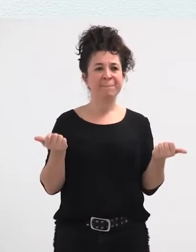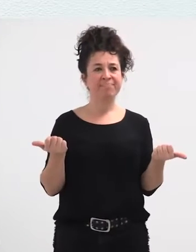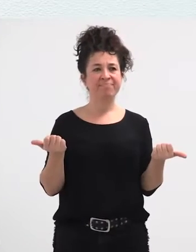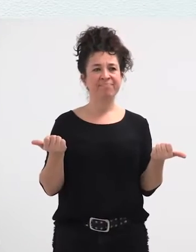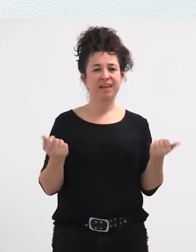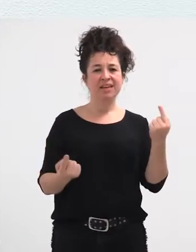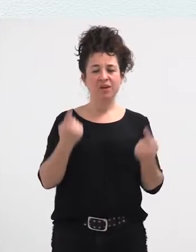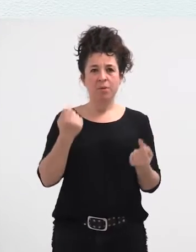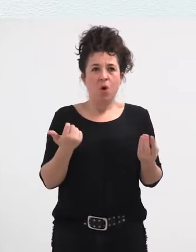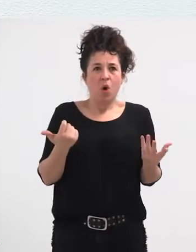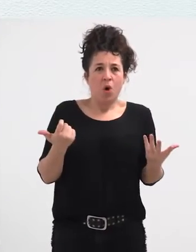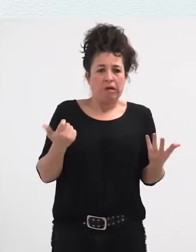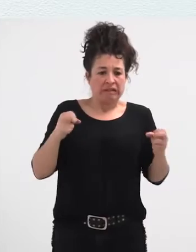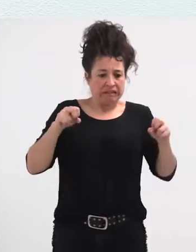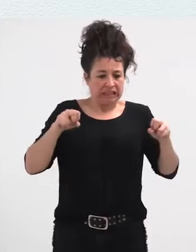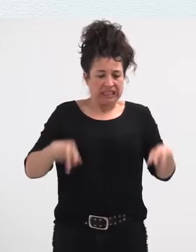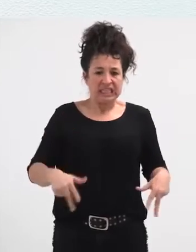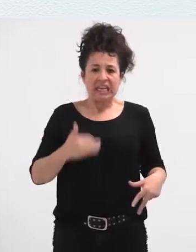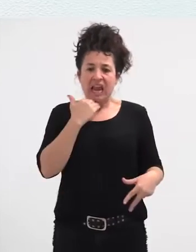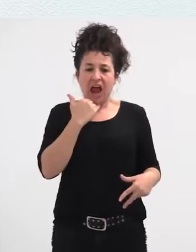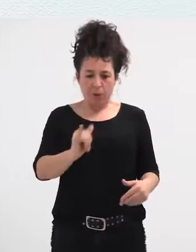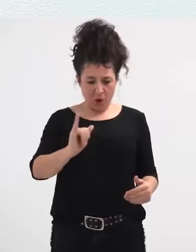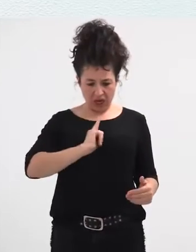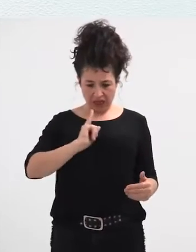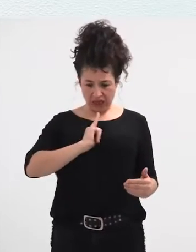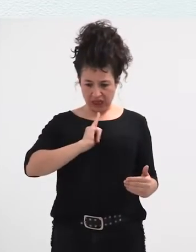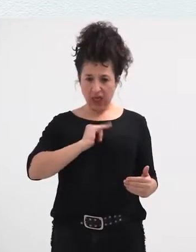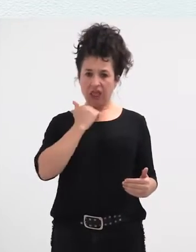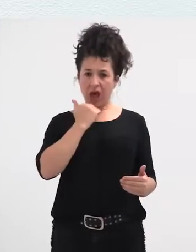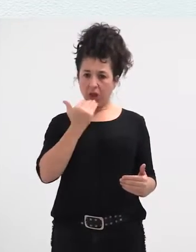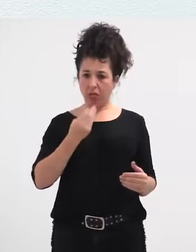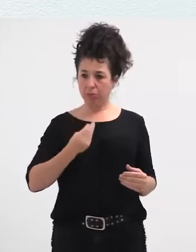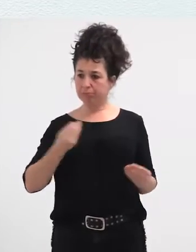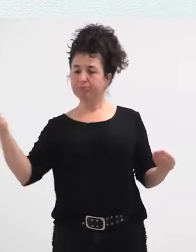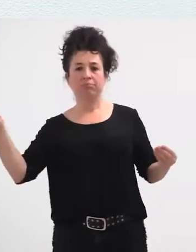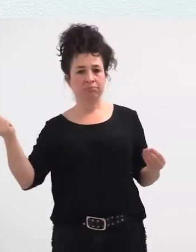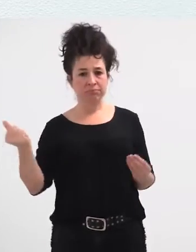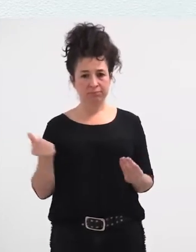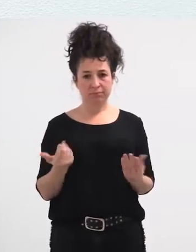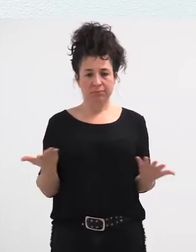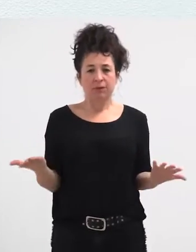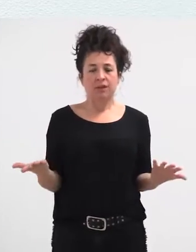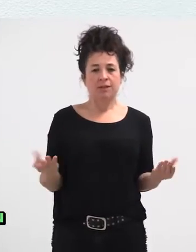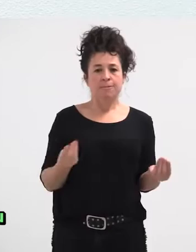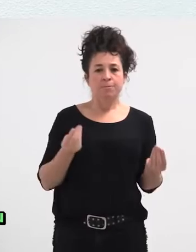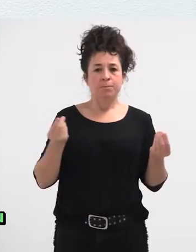aditzuk, umez urtz geratzen direla bi herriak, ez? Beraien izaeraren parte baten parte bat erortzen da,